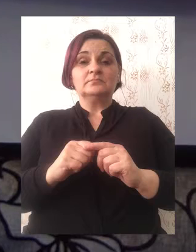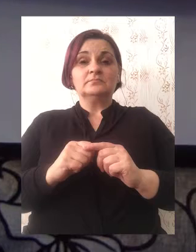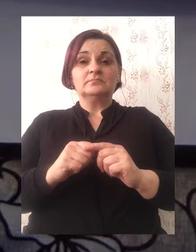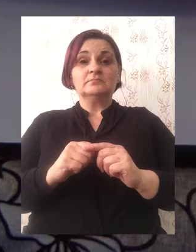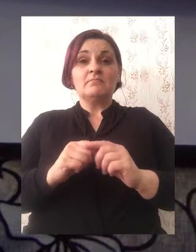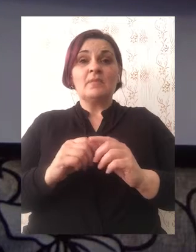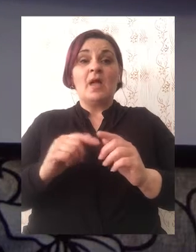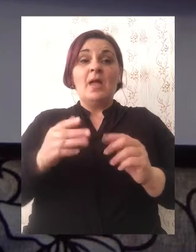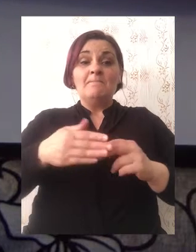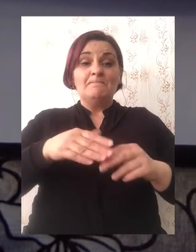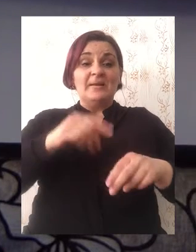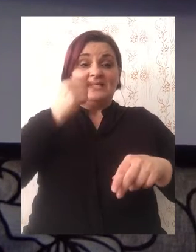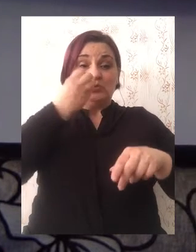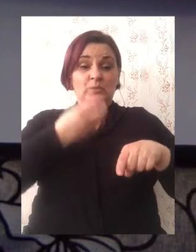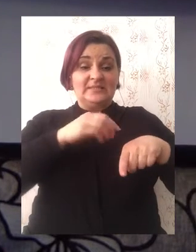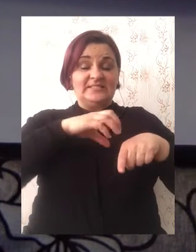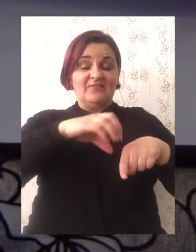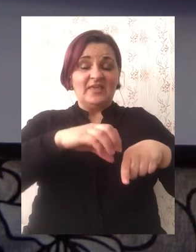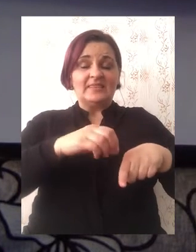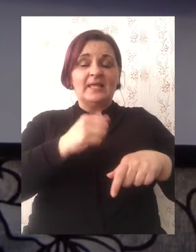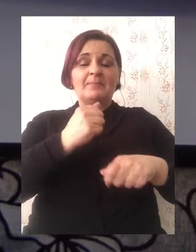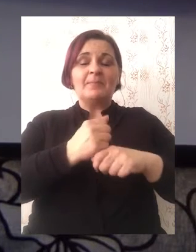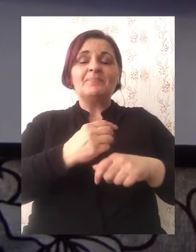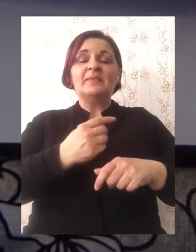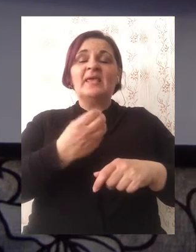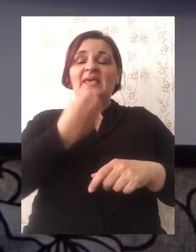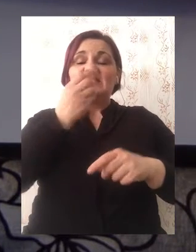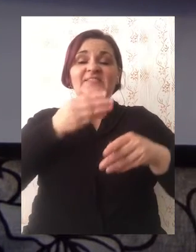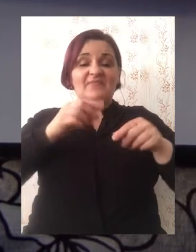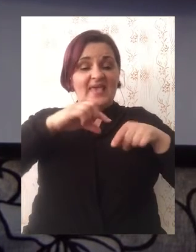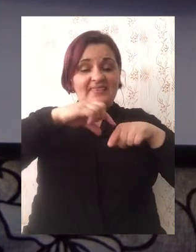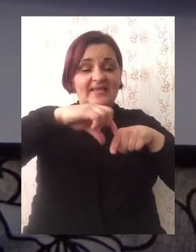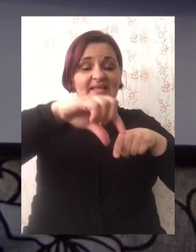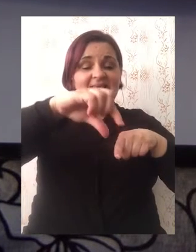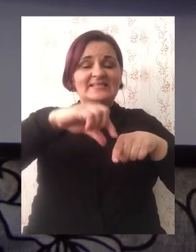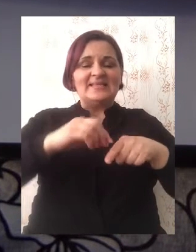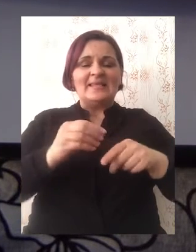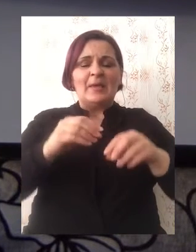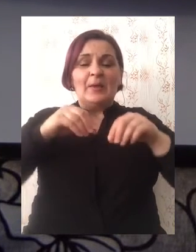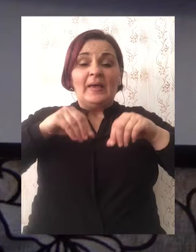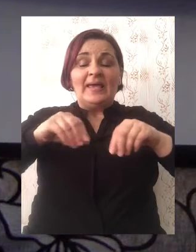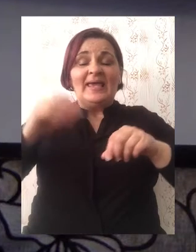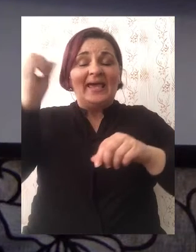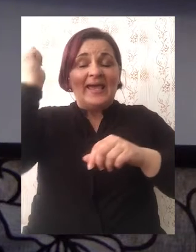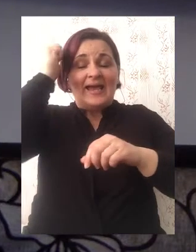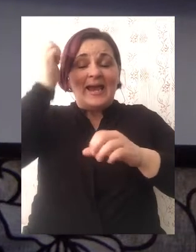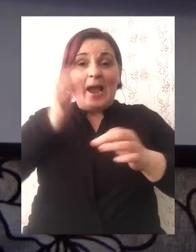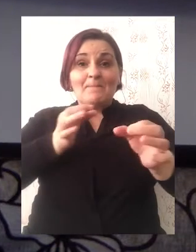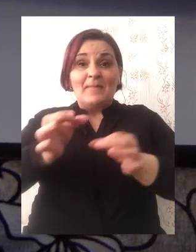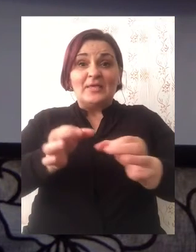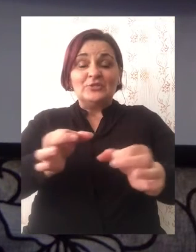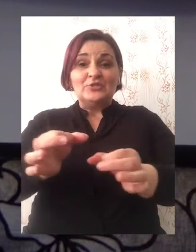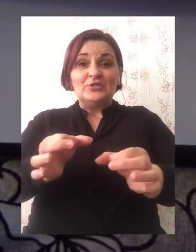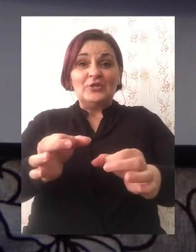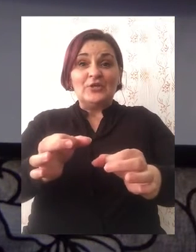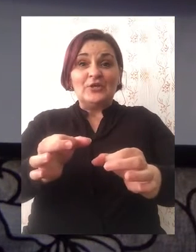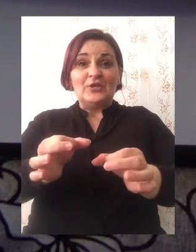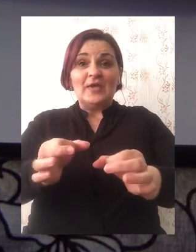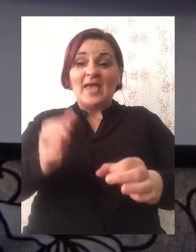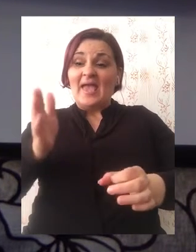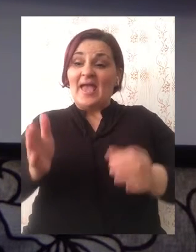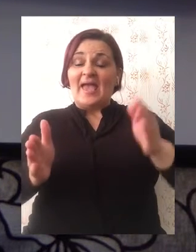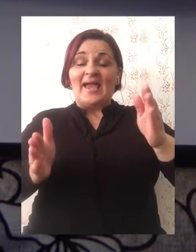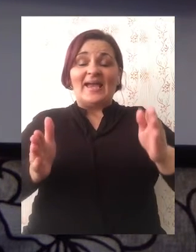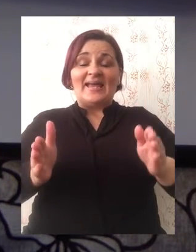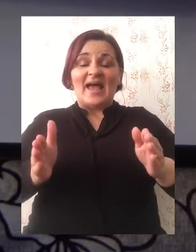Između gredica su uređene cvjetne staze posute sitnim kamenim oblucima. Krajevi